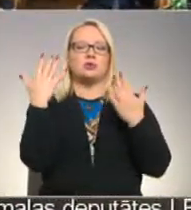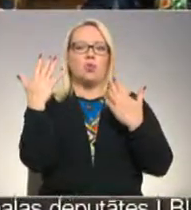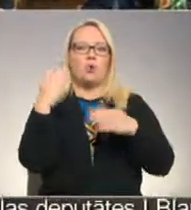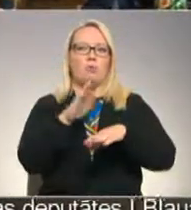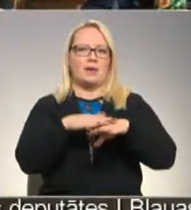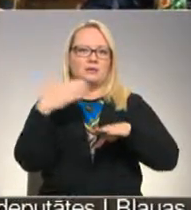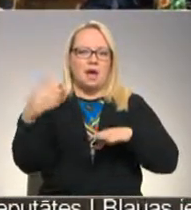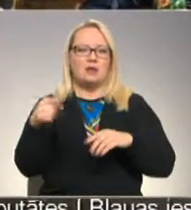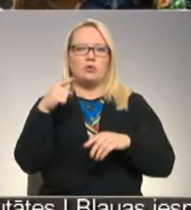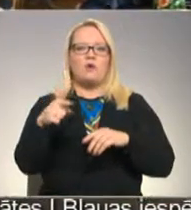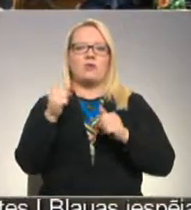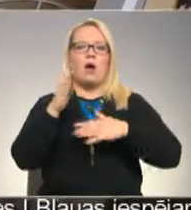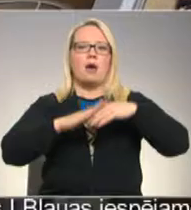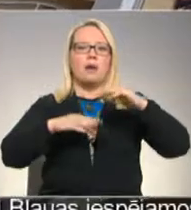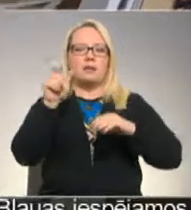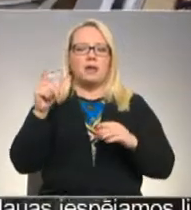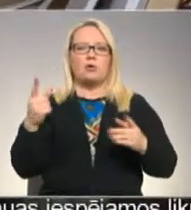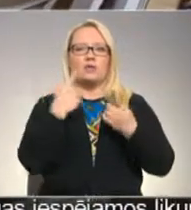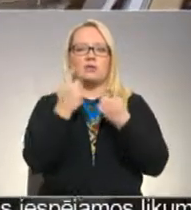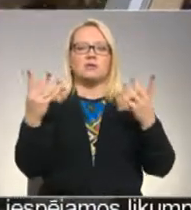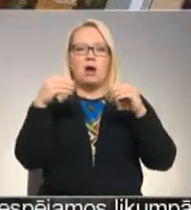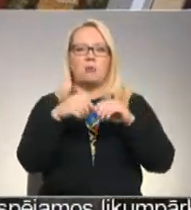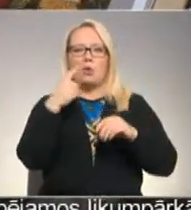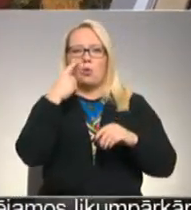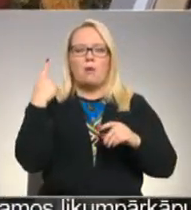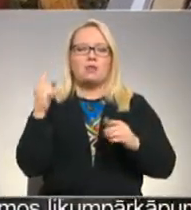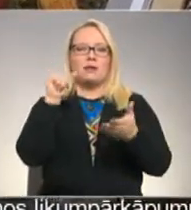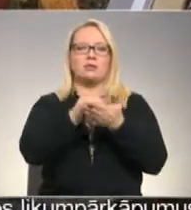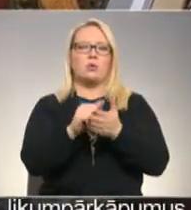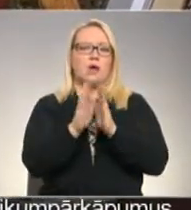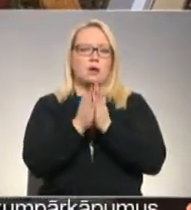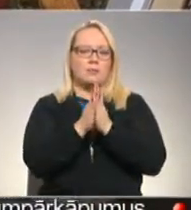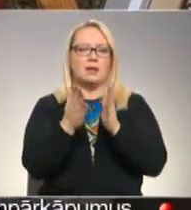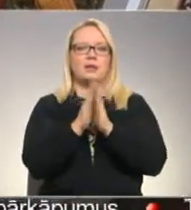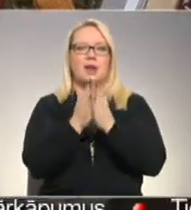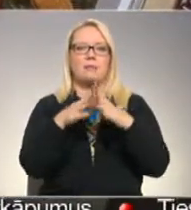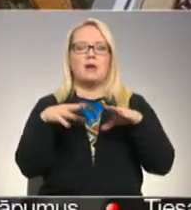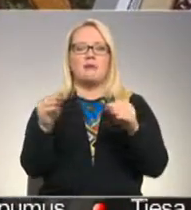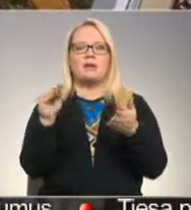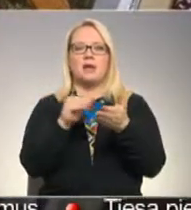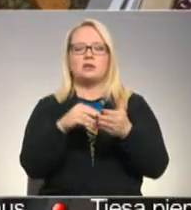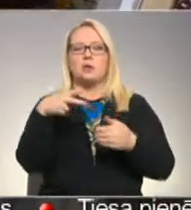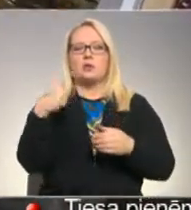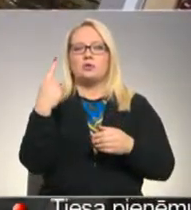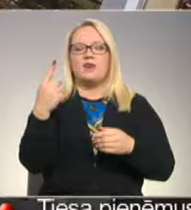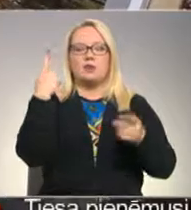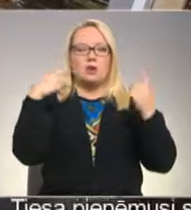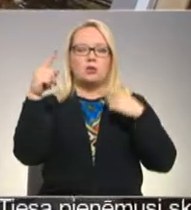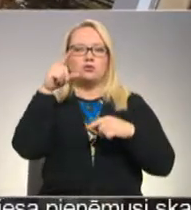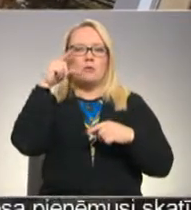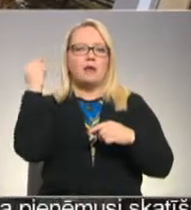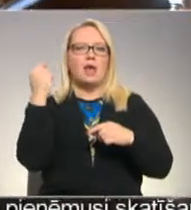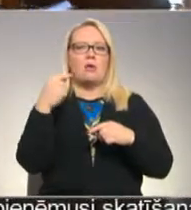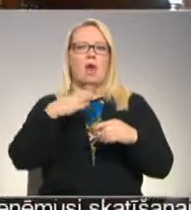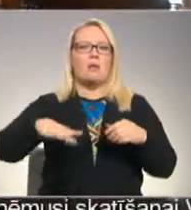nodās veikti tie amatnieki, par ko informācija apkopota nu pat izdotajā grāmatā. Pagaidām grāmatā veikti ieraksti par 21 radošo preļu apkājumus